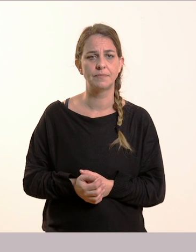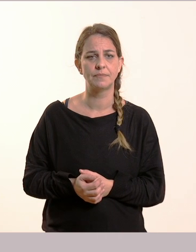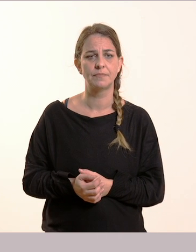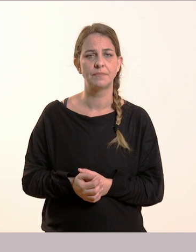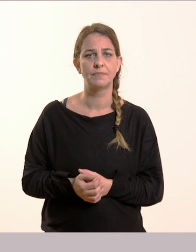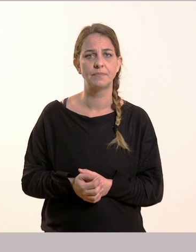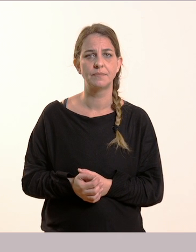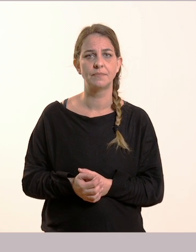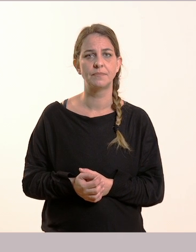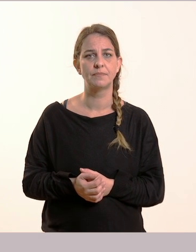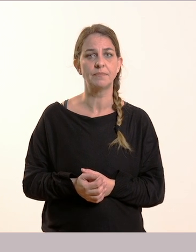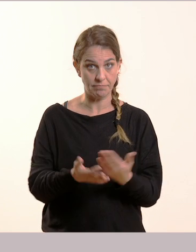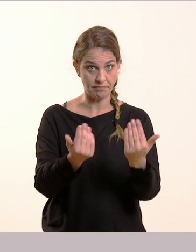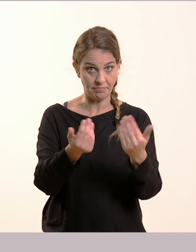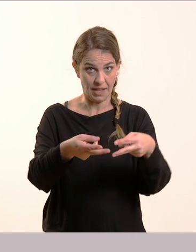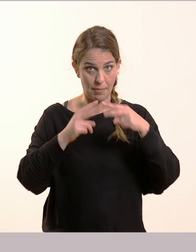Ναι μυρσινούλα, σε ακούω.